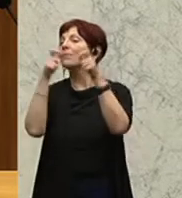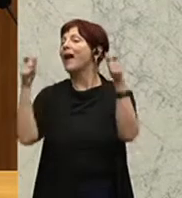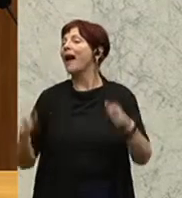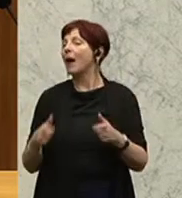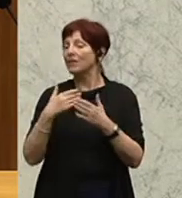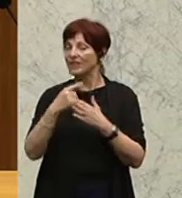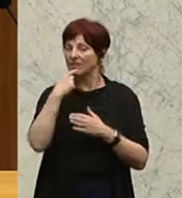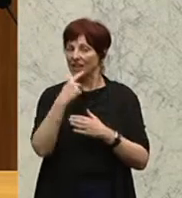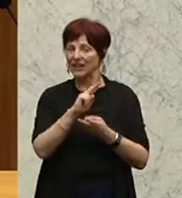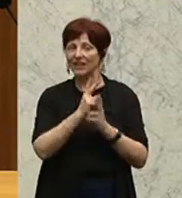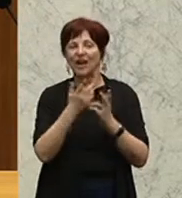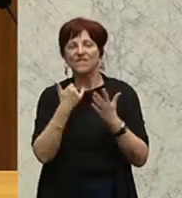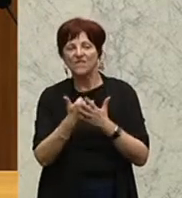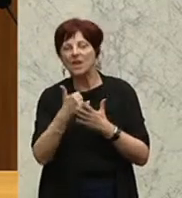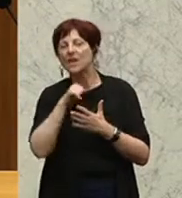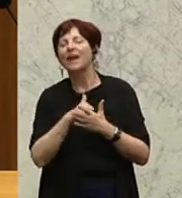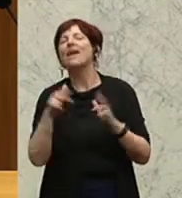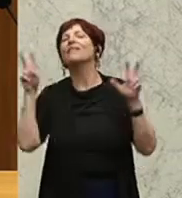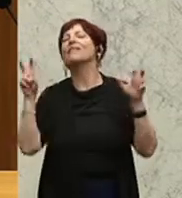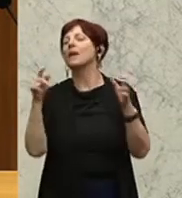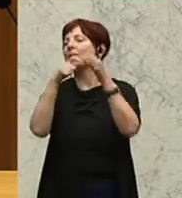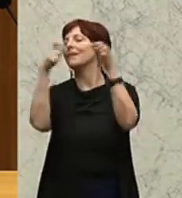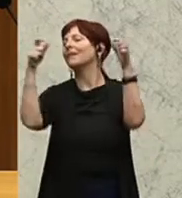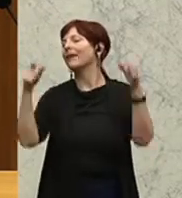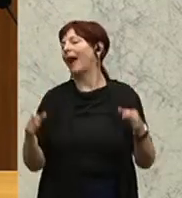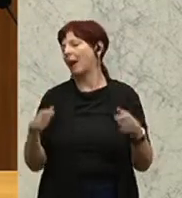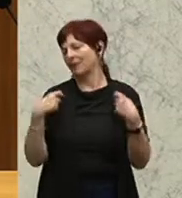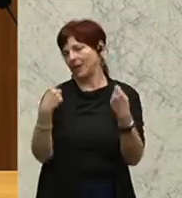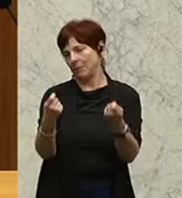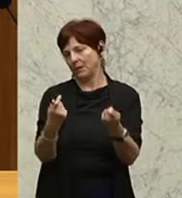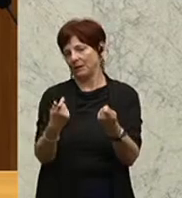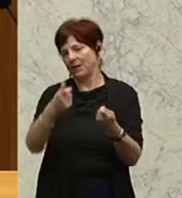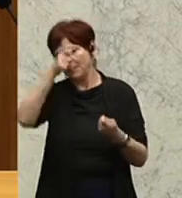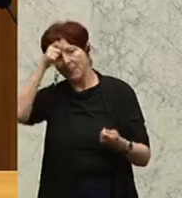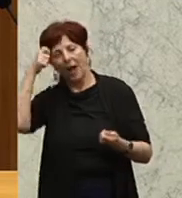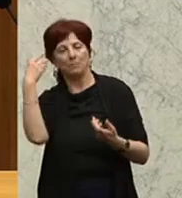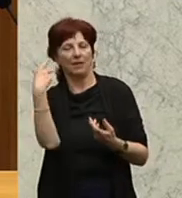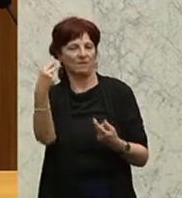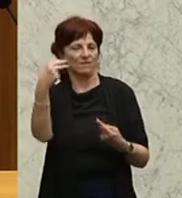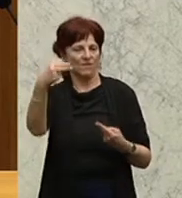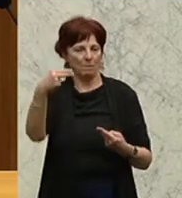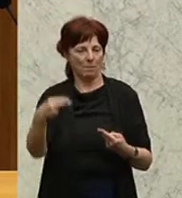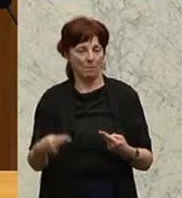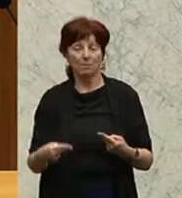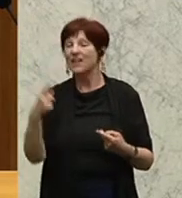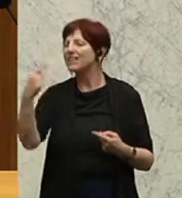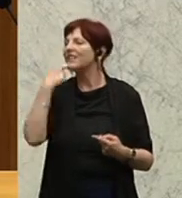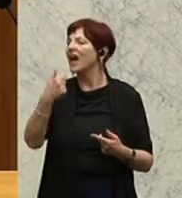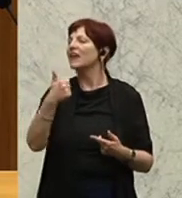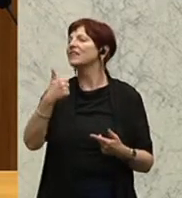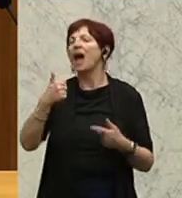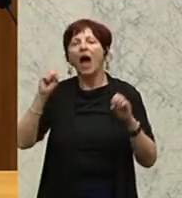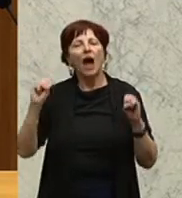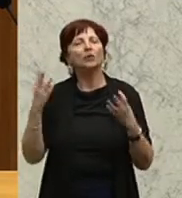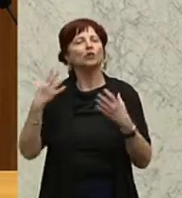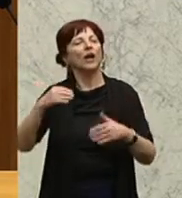rahmt, also framet. Sie hat viel über die aktuelle Flüchtlingspolitik gesprochen und